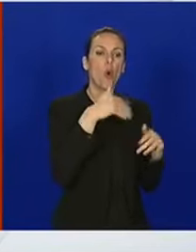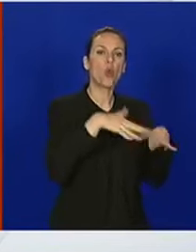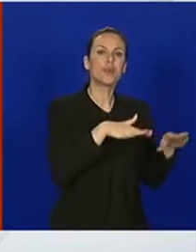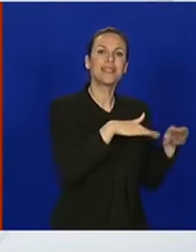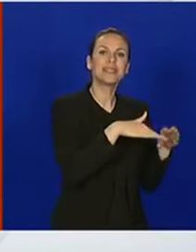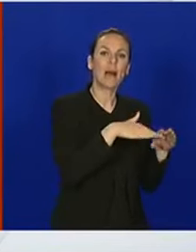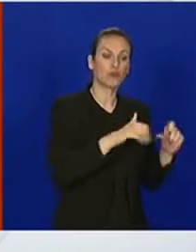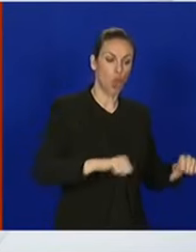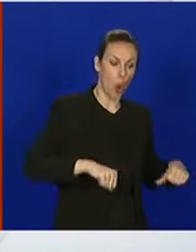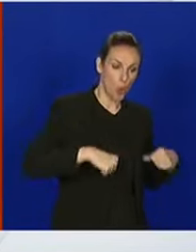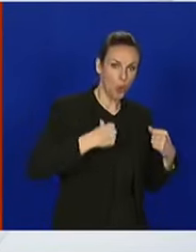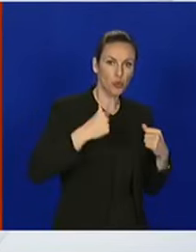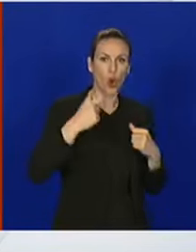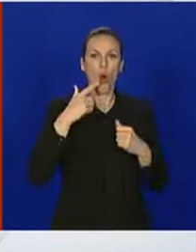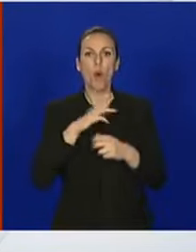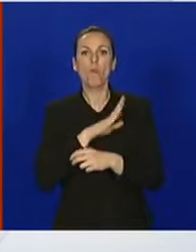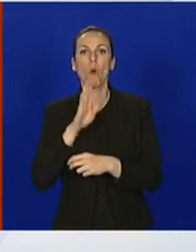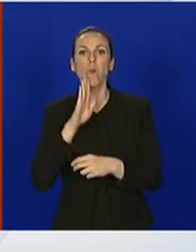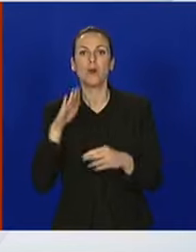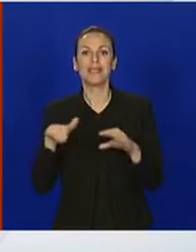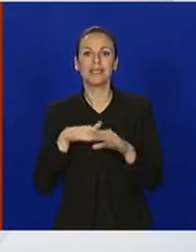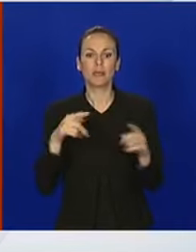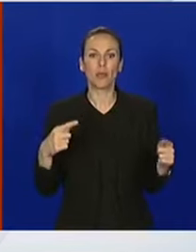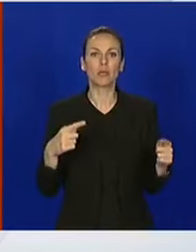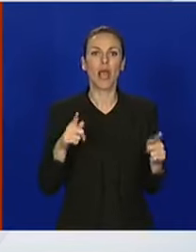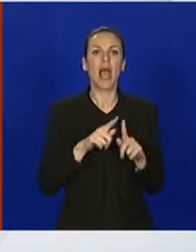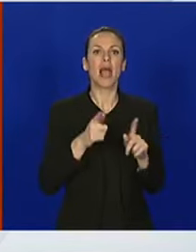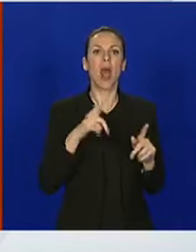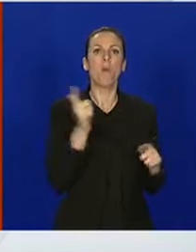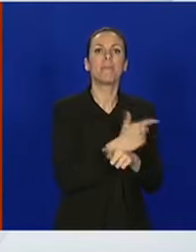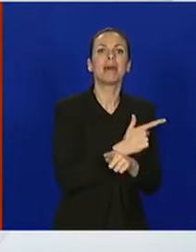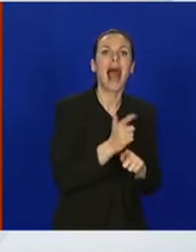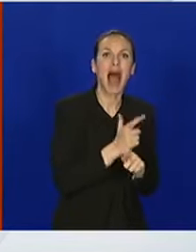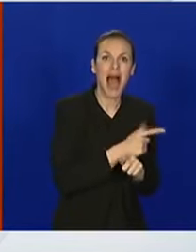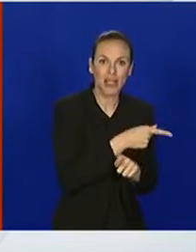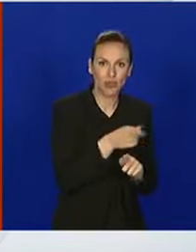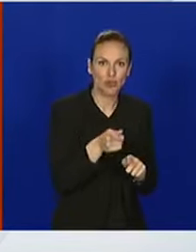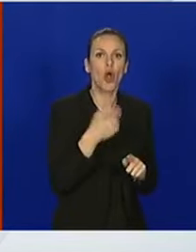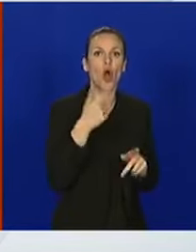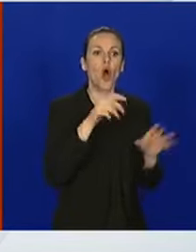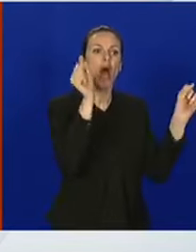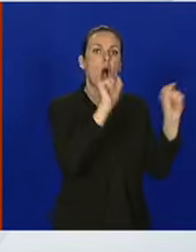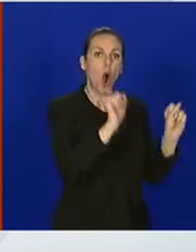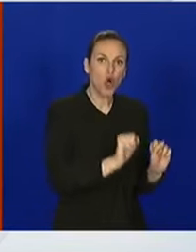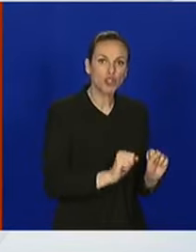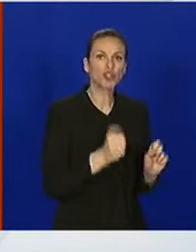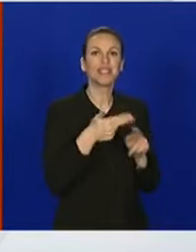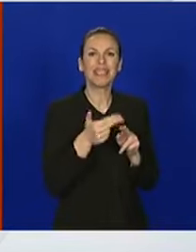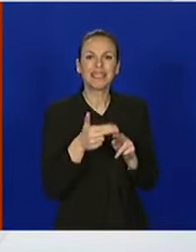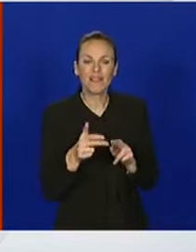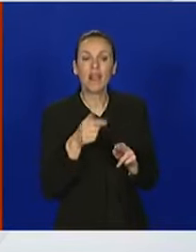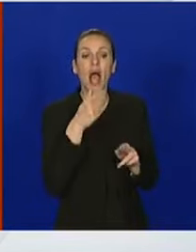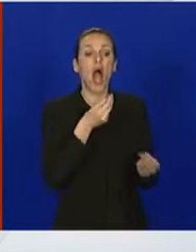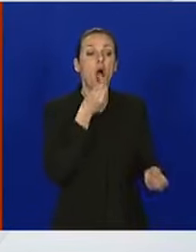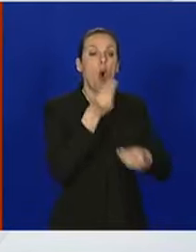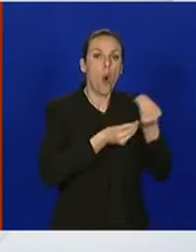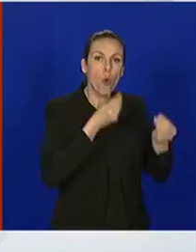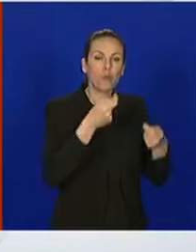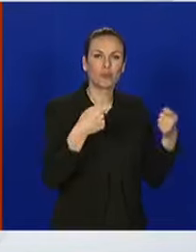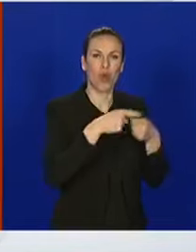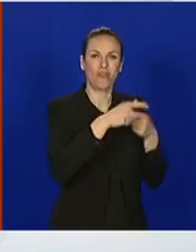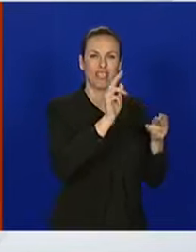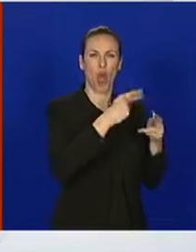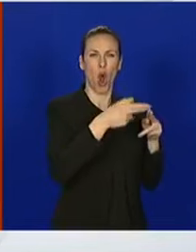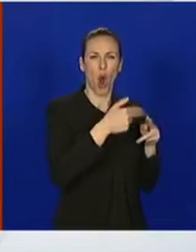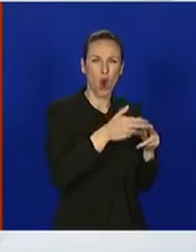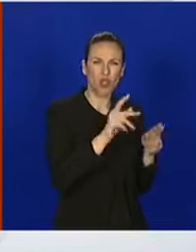međusobno, da u to vrijeme dućan bude prazan, da bi se moglo baviti čišćenje i dezinfekcije. A upute o čišćenju i o dezinfekciji